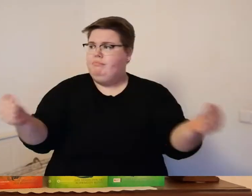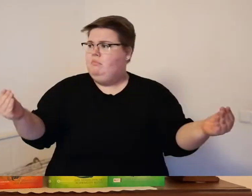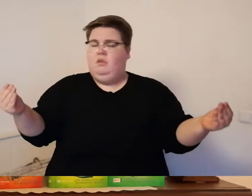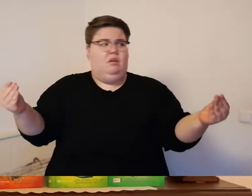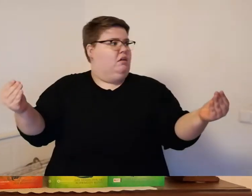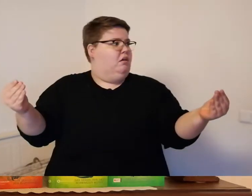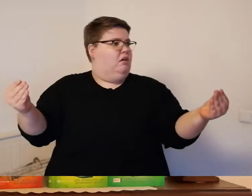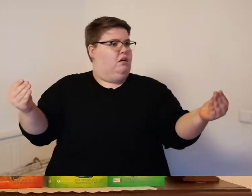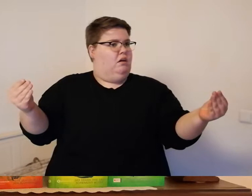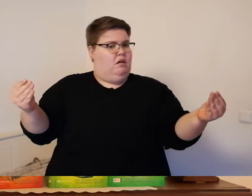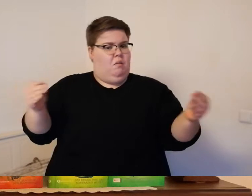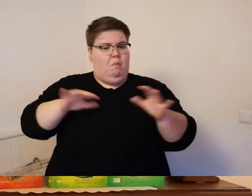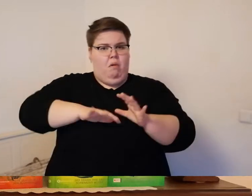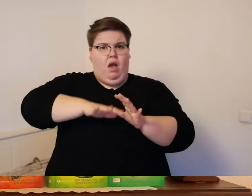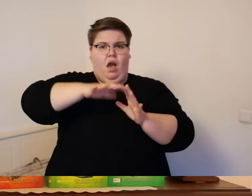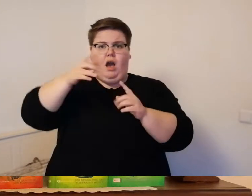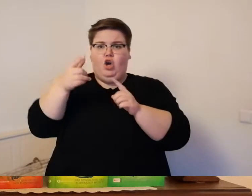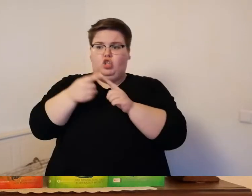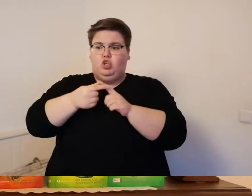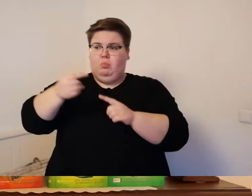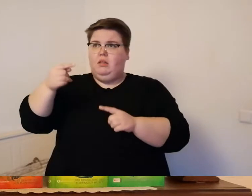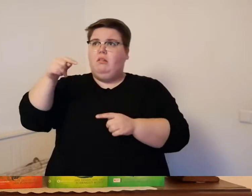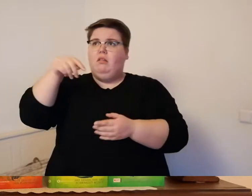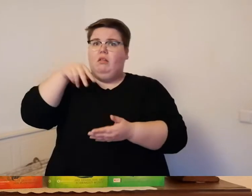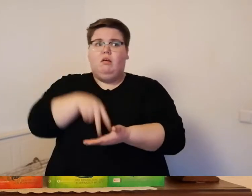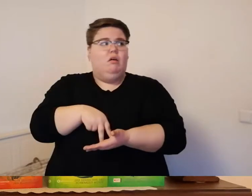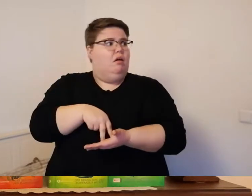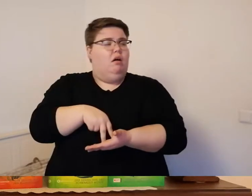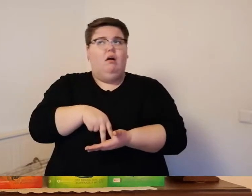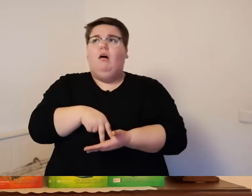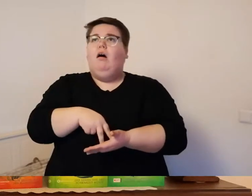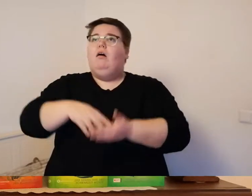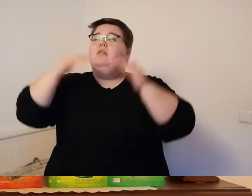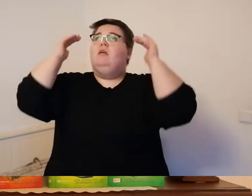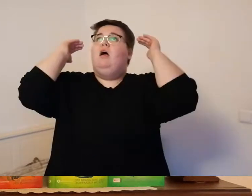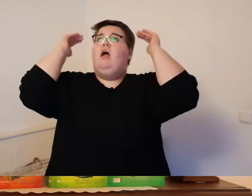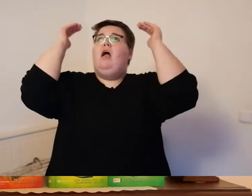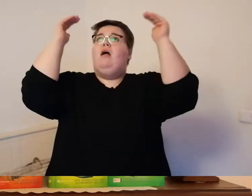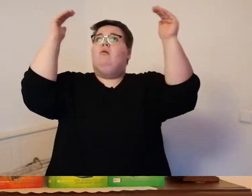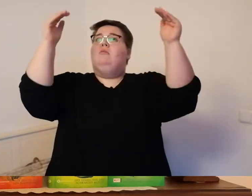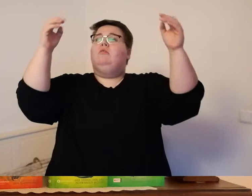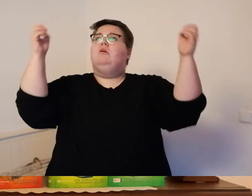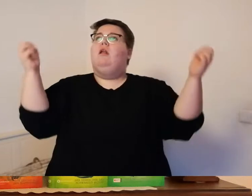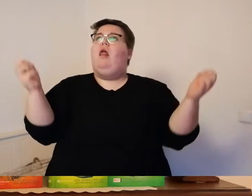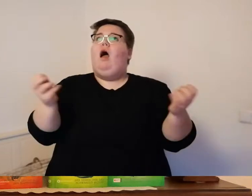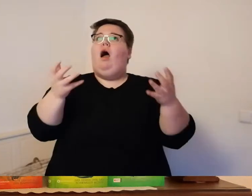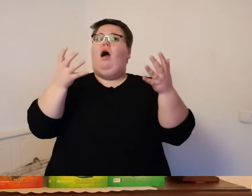berges der himmel über ihm war jetzt klar und direkt neben ihm fiel der berghang steil nach unten ab